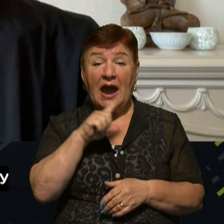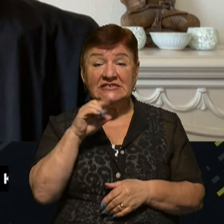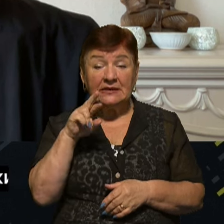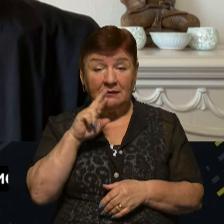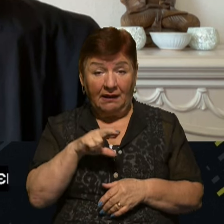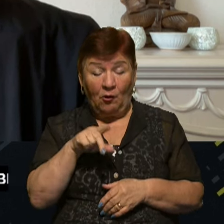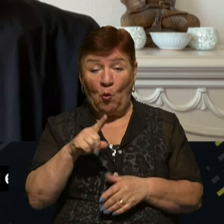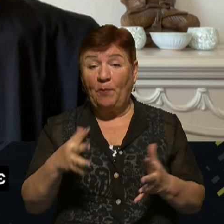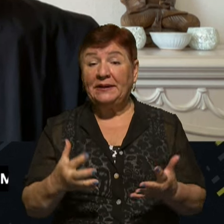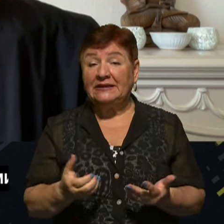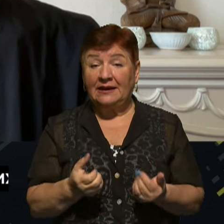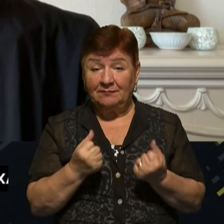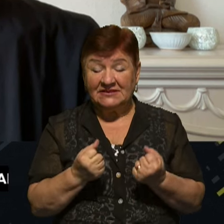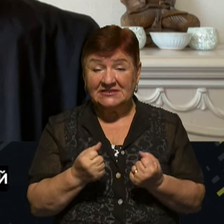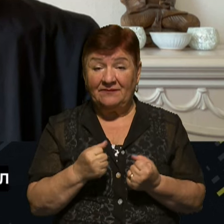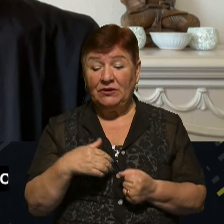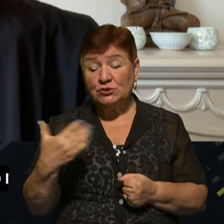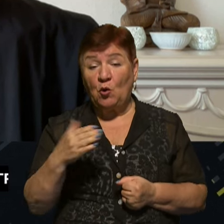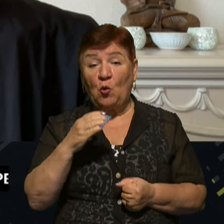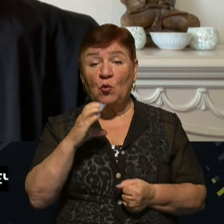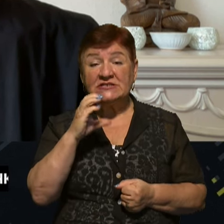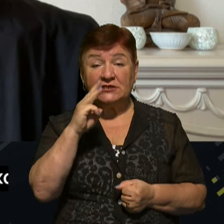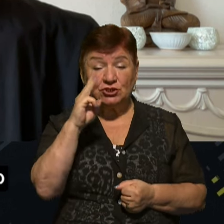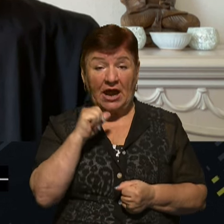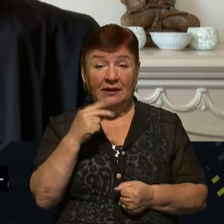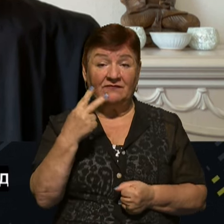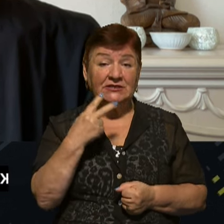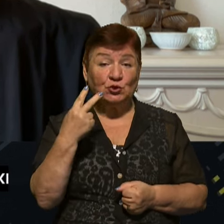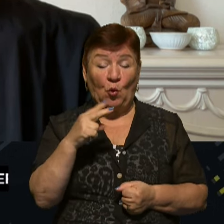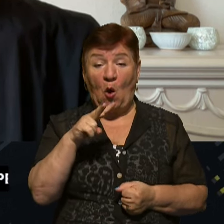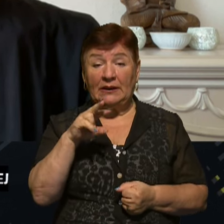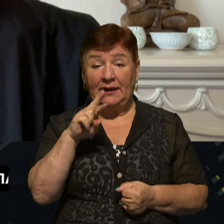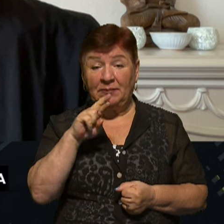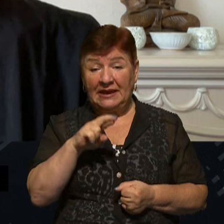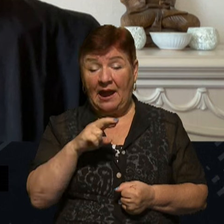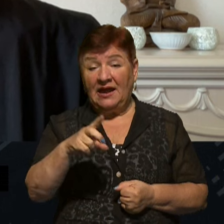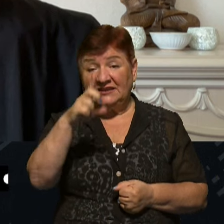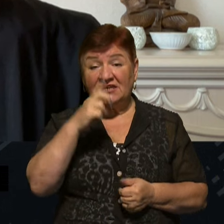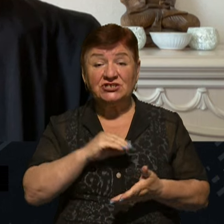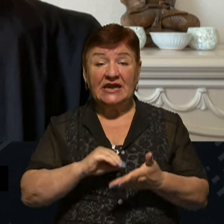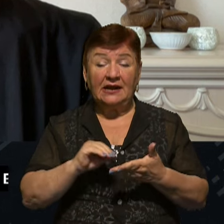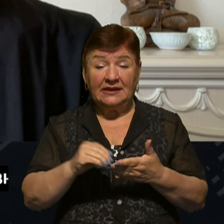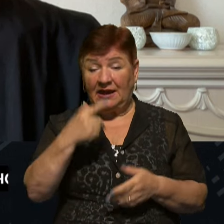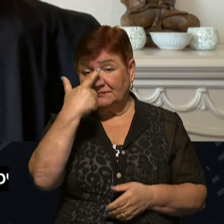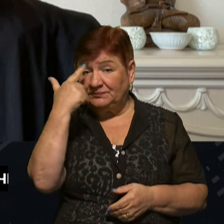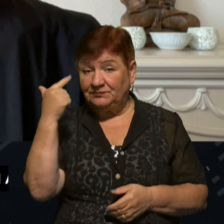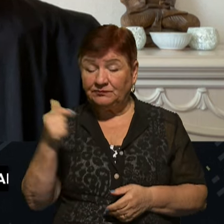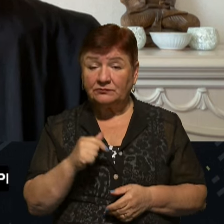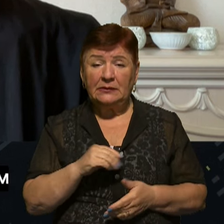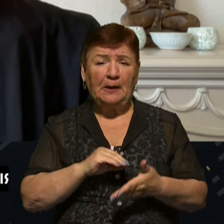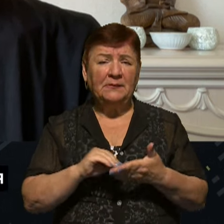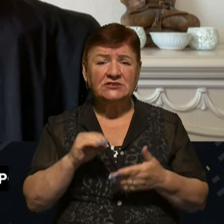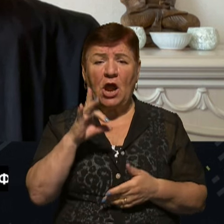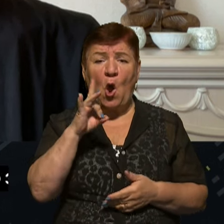партнерів у підтримці з боку США. Про це заявив 22 липня помічник Держсекретаря Даніел Крітін-Брінк пише